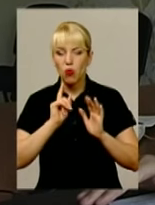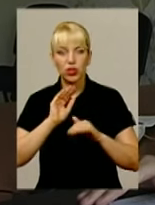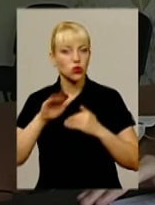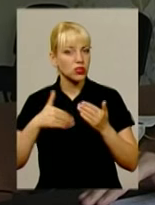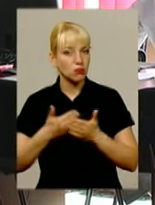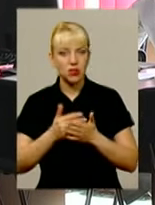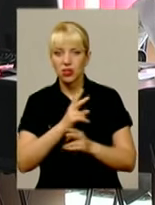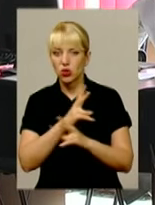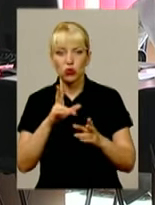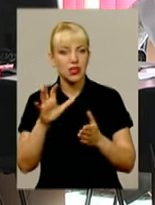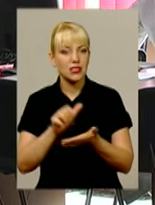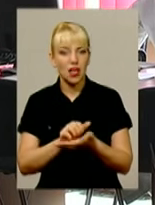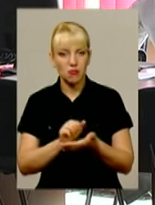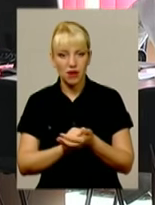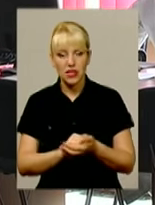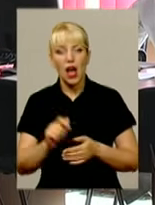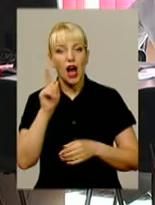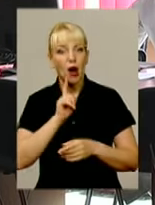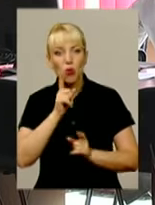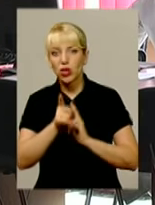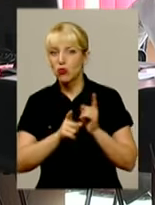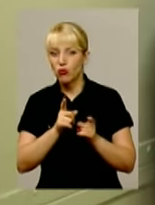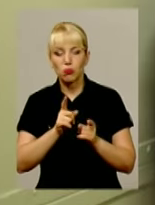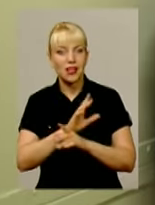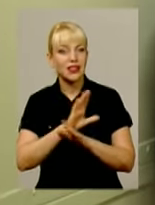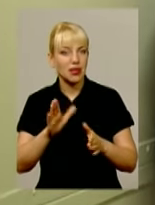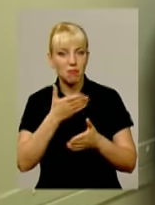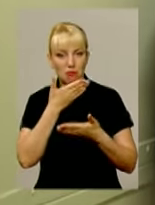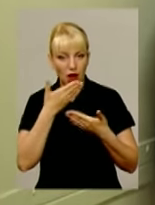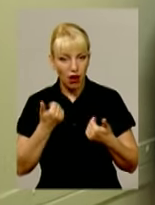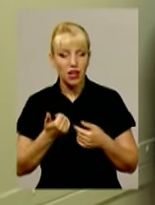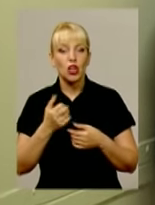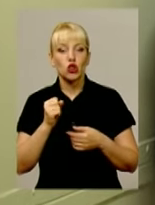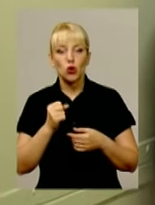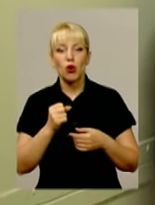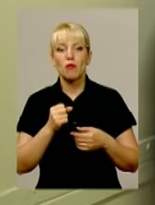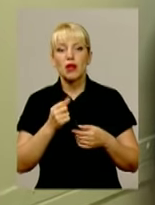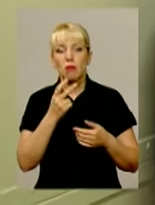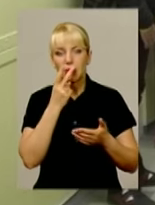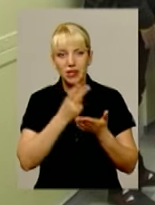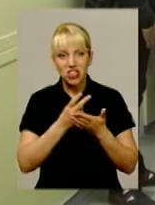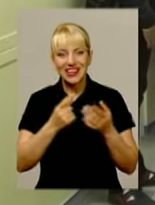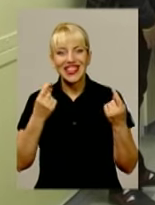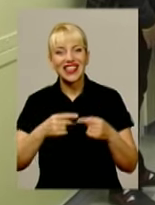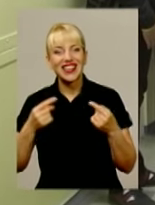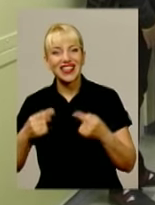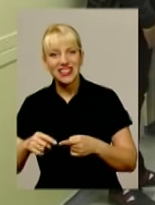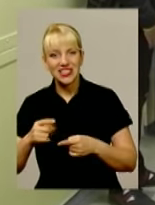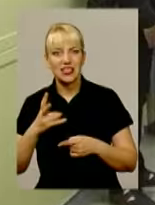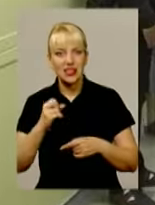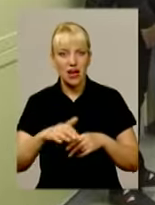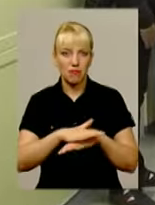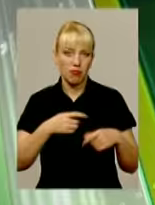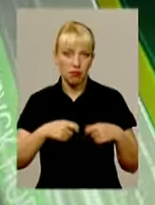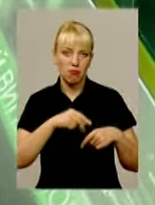пір не займався. А доки реформування не відбулося, передбачати кризові моменти на ринку праці повинні самі випускники та їхні батьки.